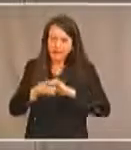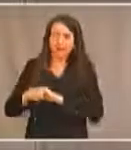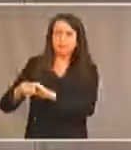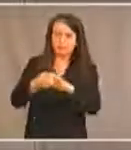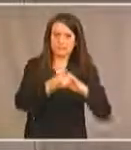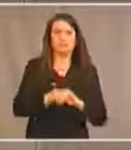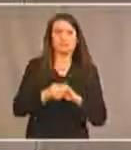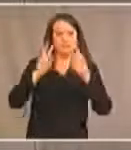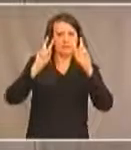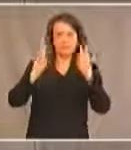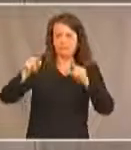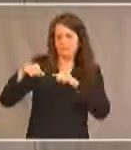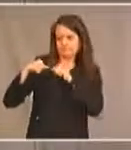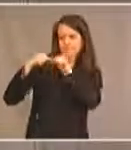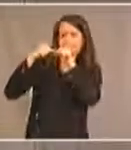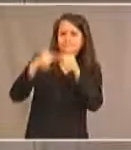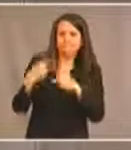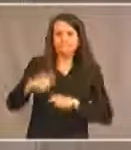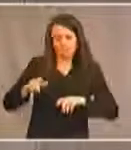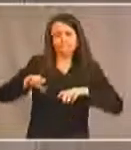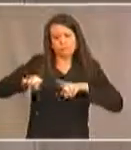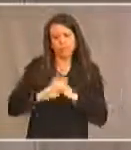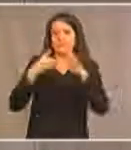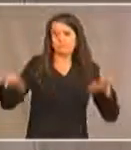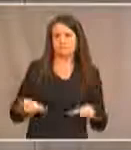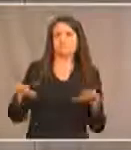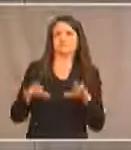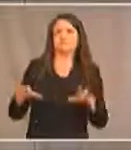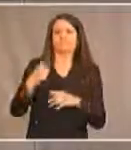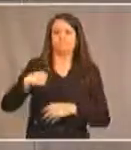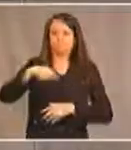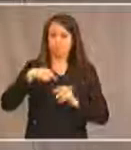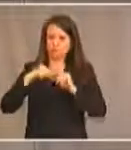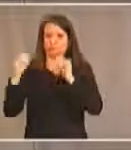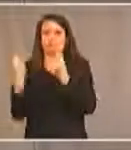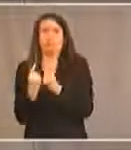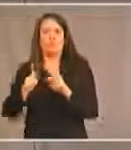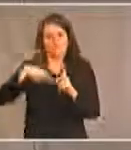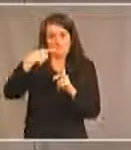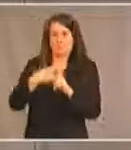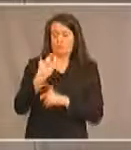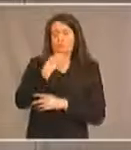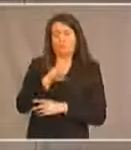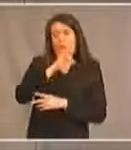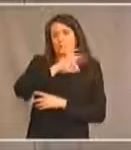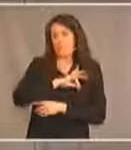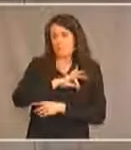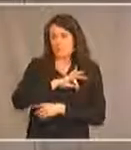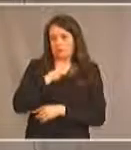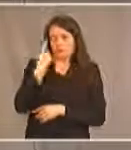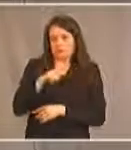thèmes récurrents dans l'appel à l'action de notre groupe. Et ce sera une belle occasion de